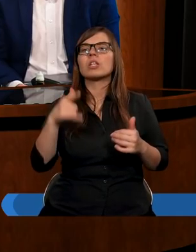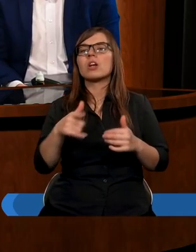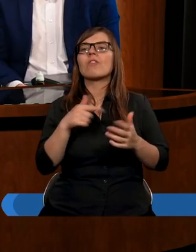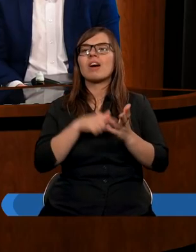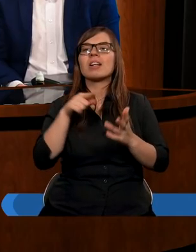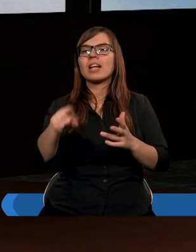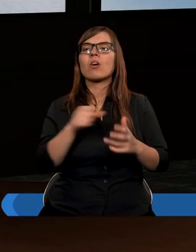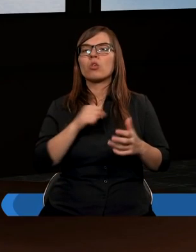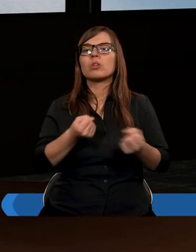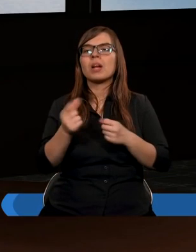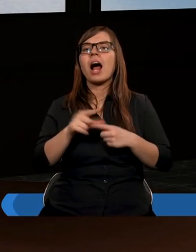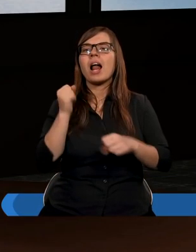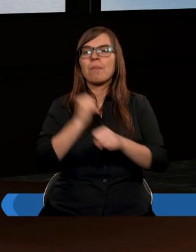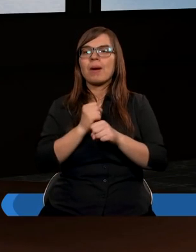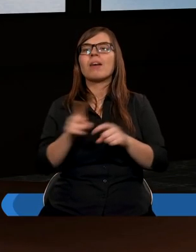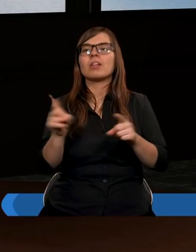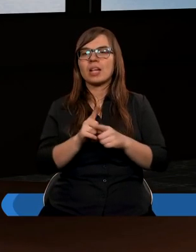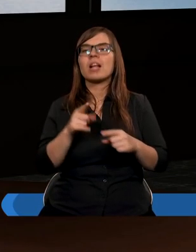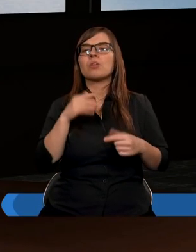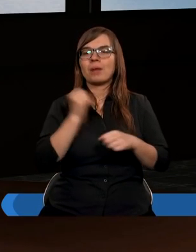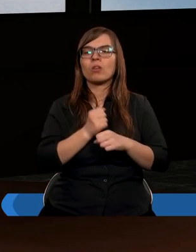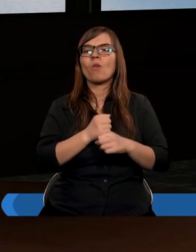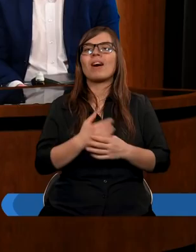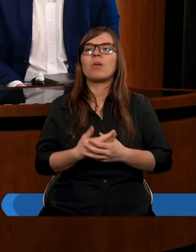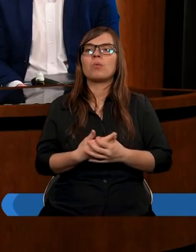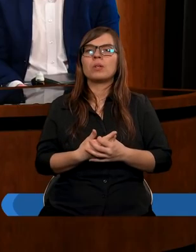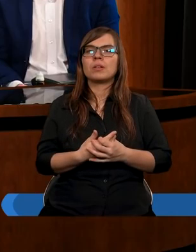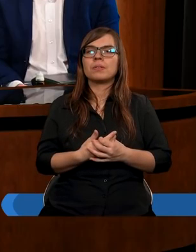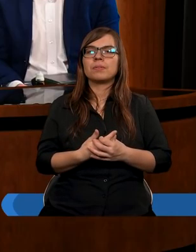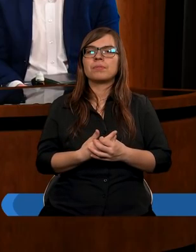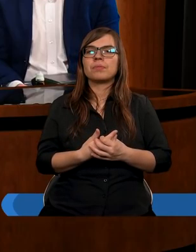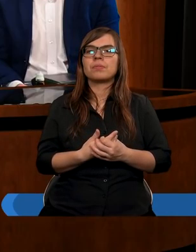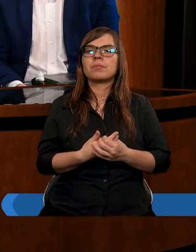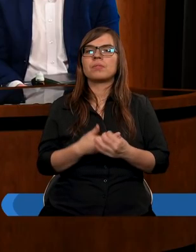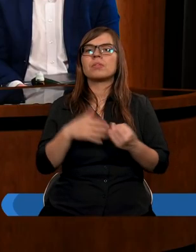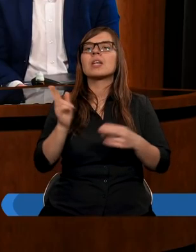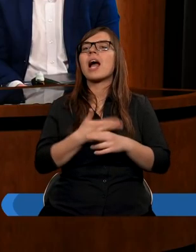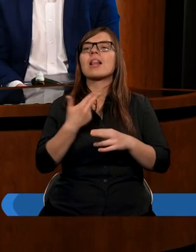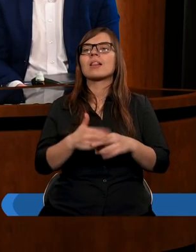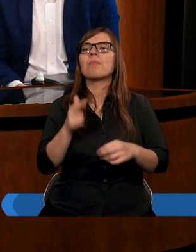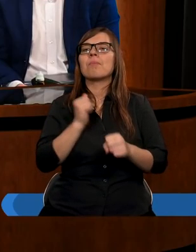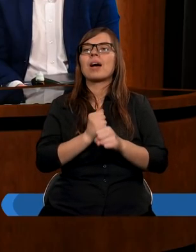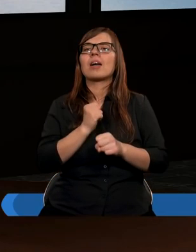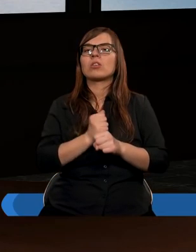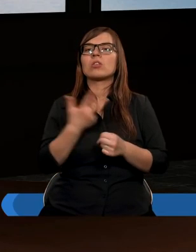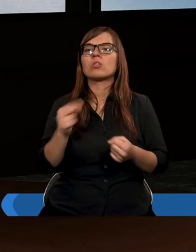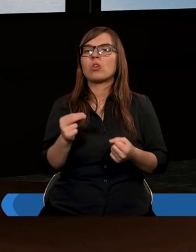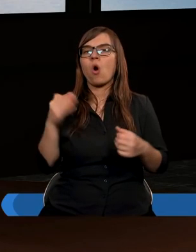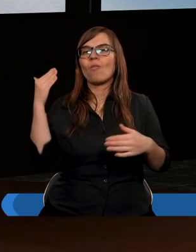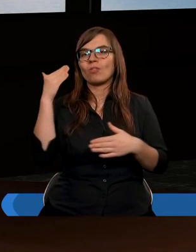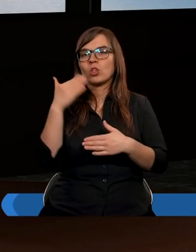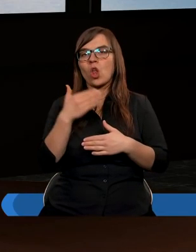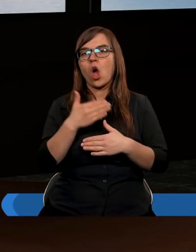z tego się utrzymywał, ale i pracować też pracował. Ponocy też. Kiedy pracował? W nocy.